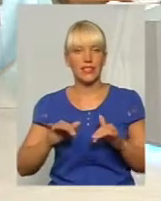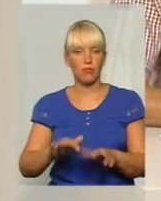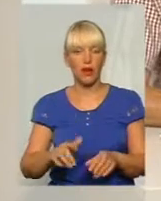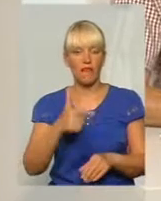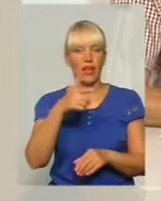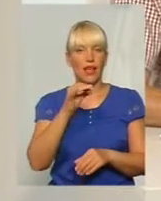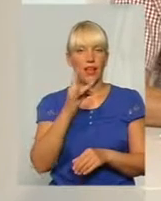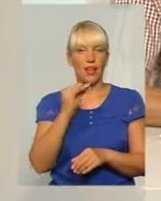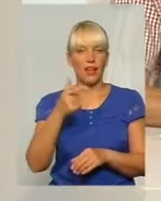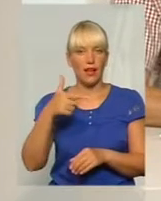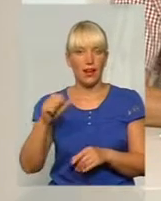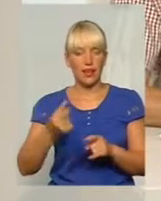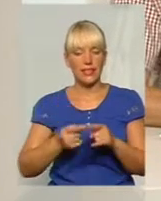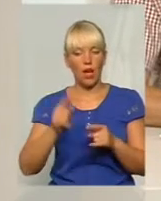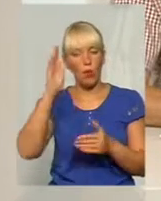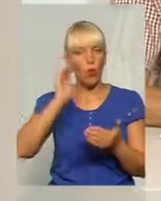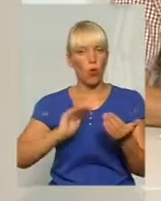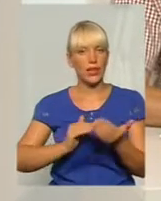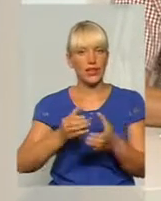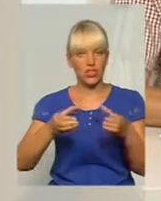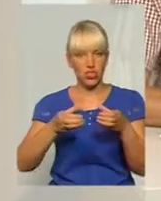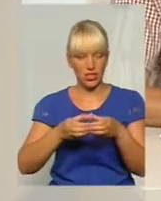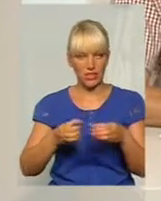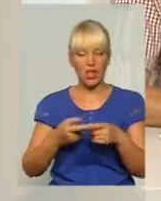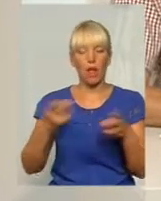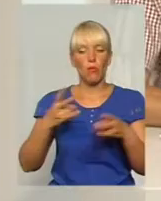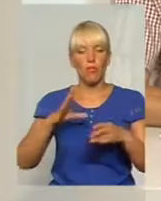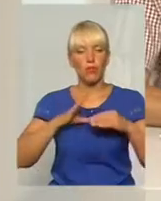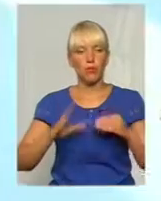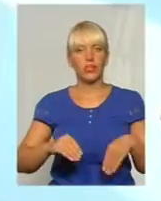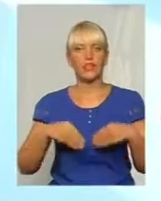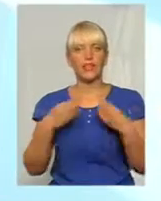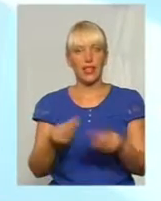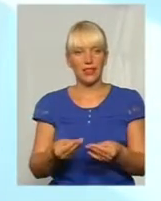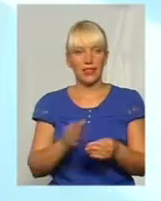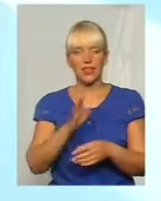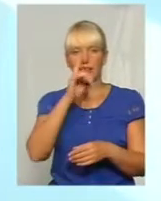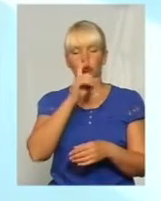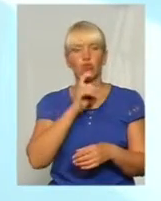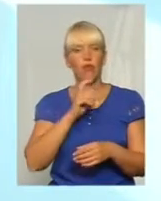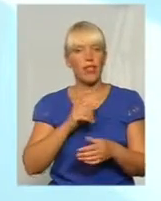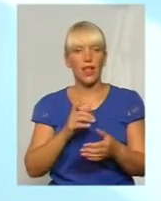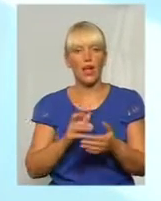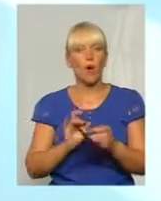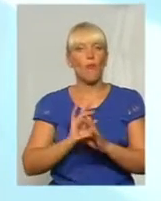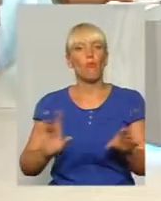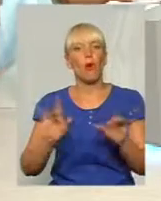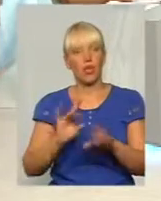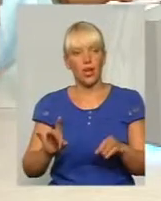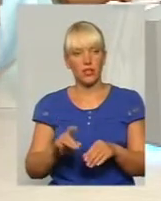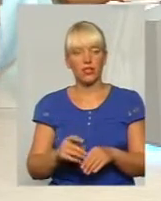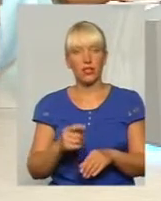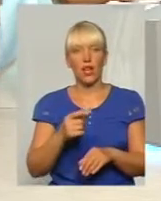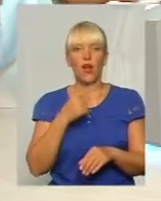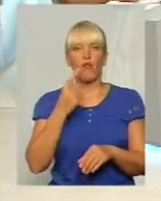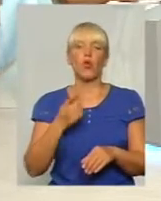Звичайно, ця політична сила повинна була б дати не те незрозуміле пояснення, як вона сказала, знаєте, як от... Ну, давайте дочекаємось результати